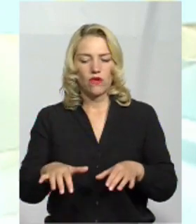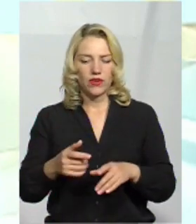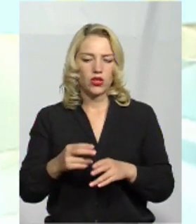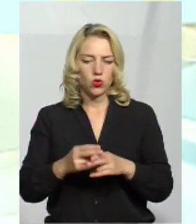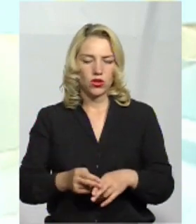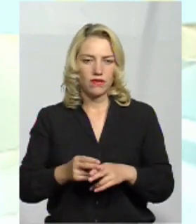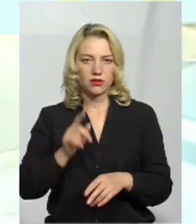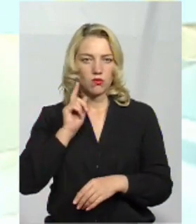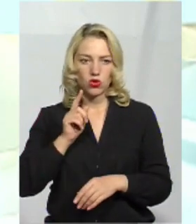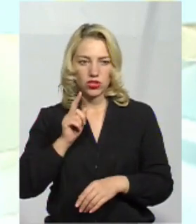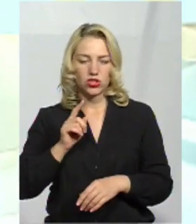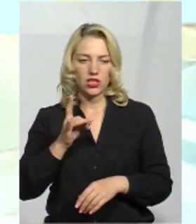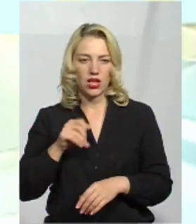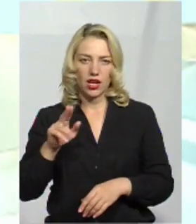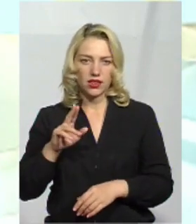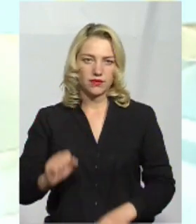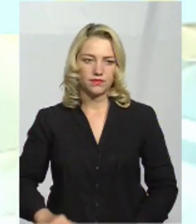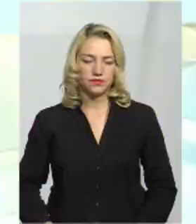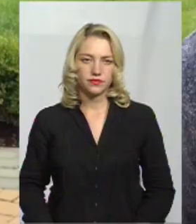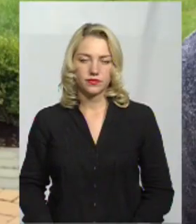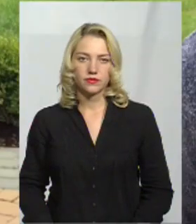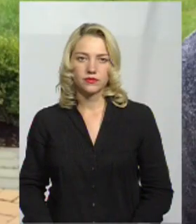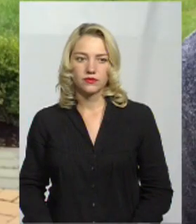молодіжної ради Іллі Осадчука. Слухаємо.